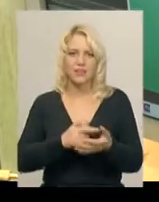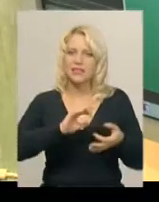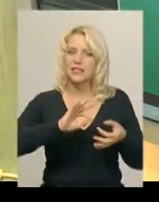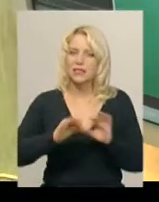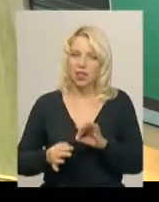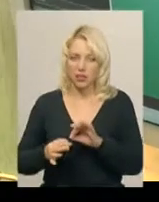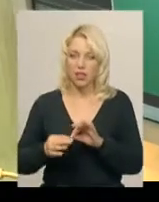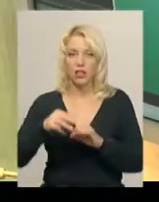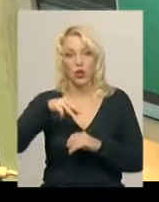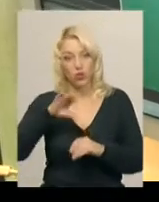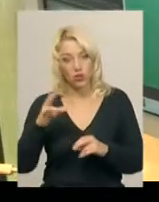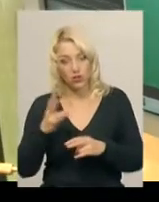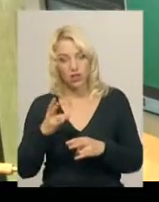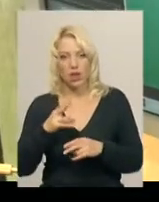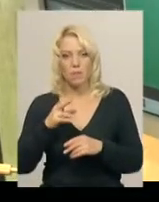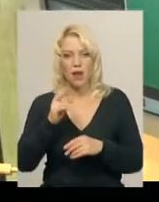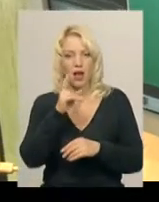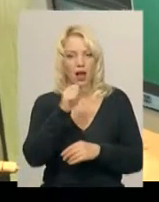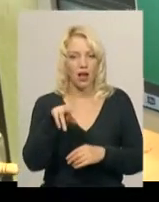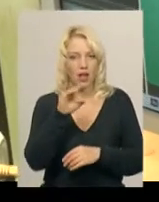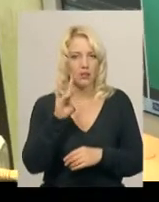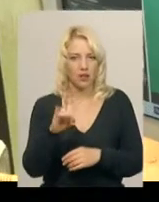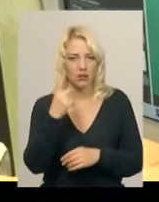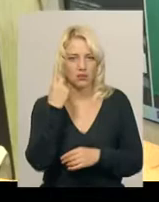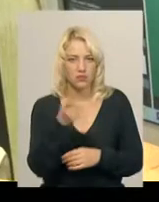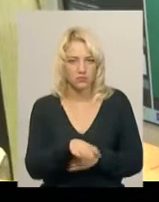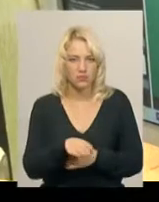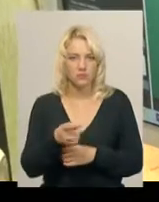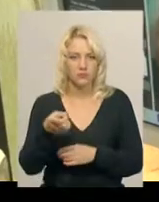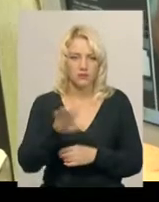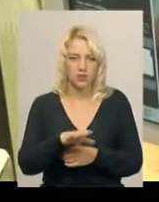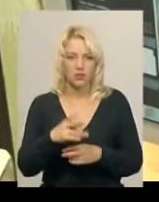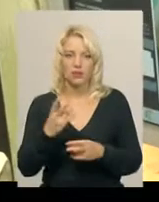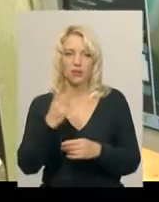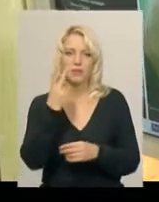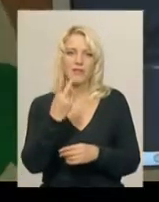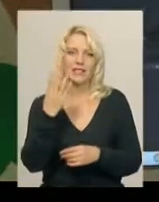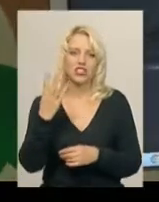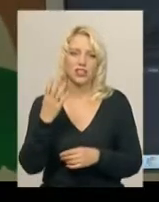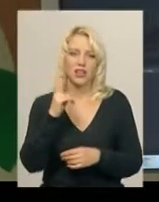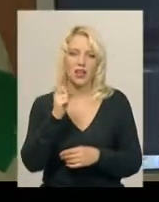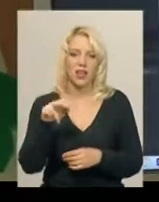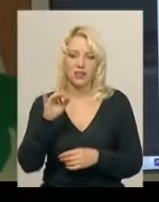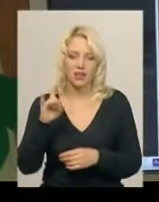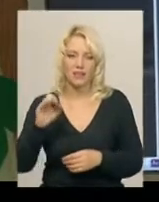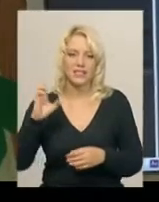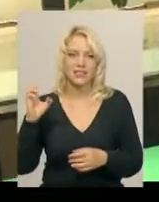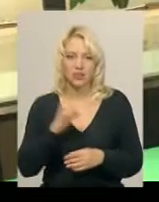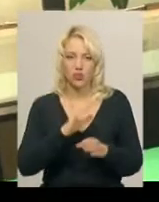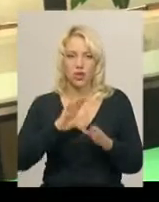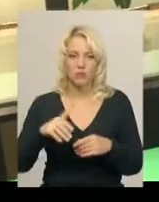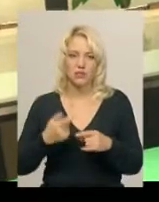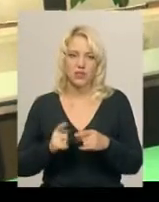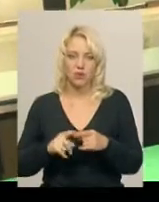якийсь, тоді треба по кадру знімати і тоді вже потрібно 24 кадри в секунду. Після підготовки світлин Вадим